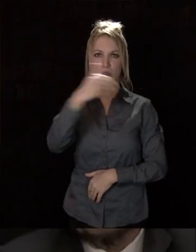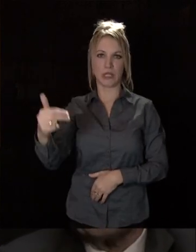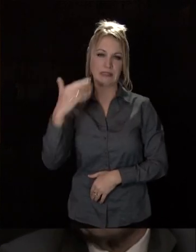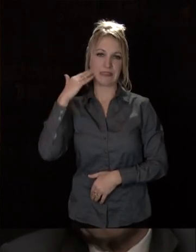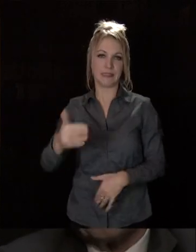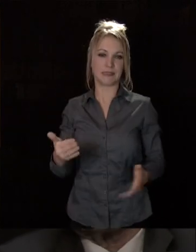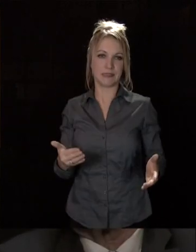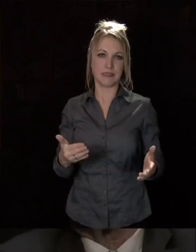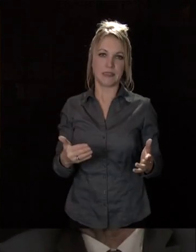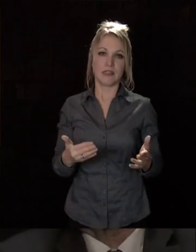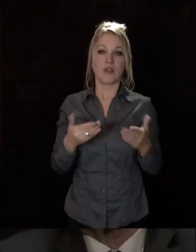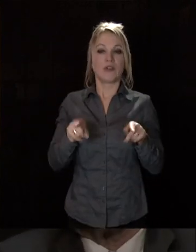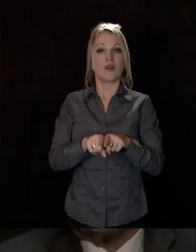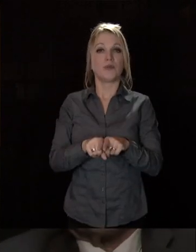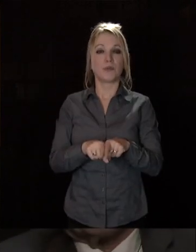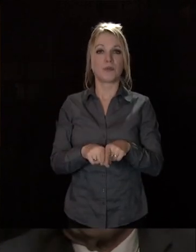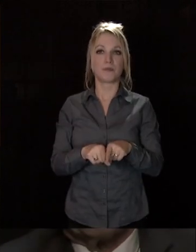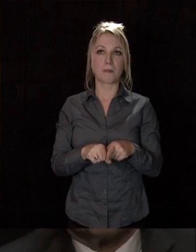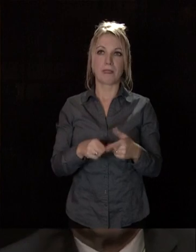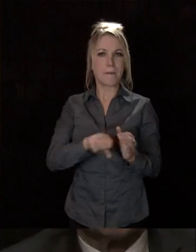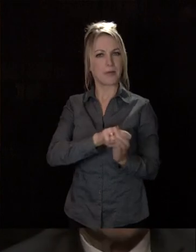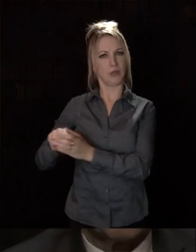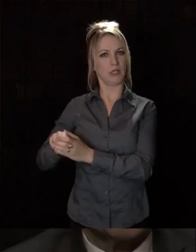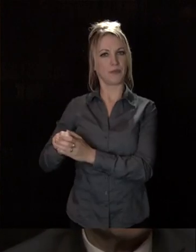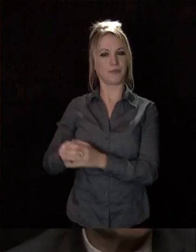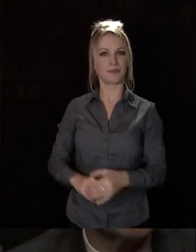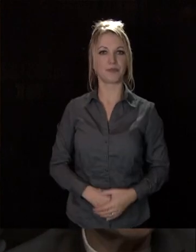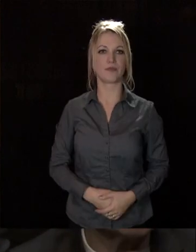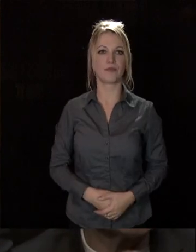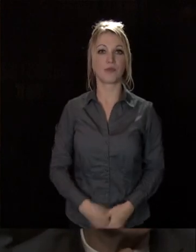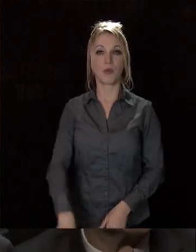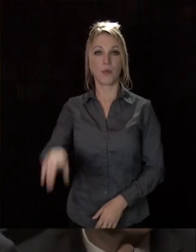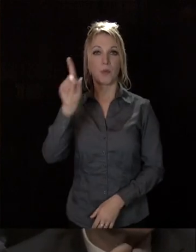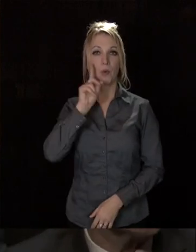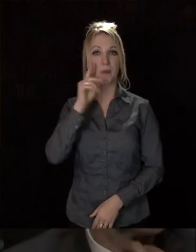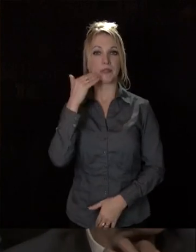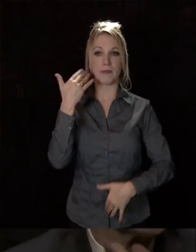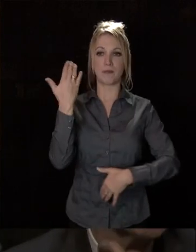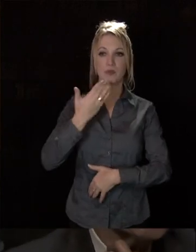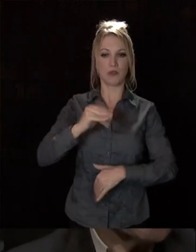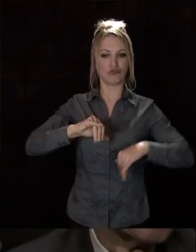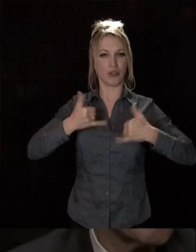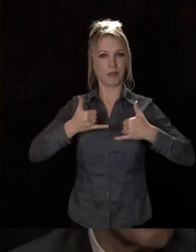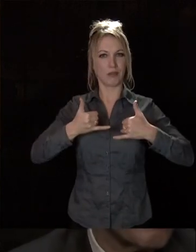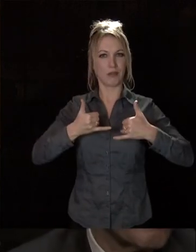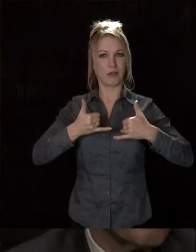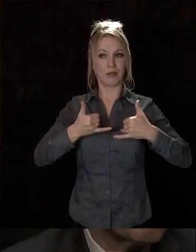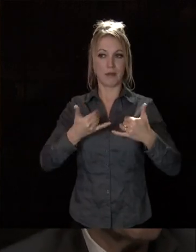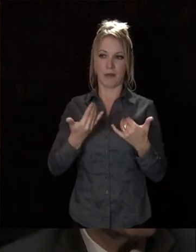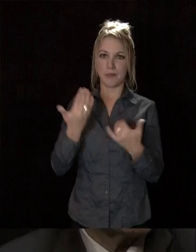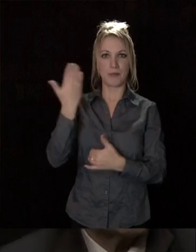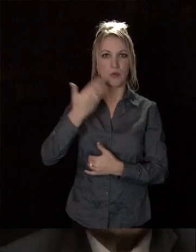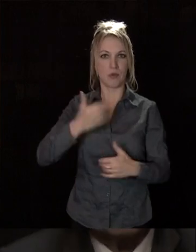nous le savons, demeure notre préoccupation première. Car si la demande des jeunes est tout particulièrement forte,